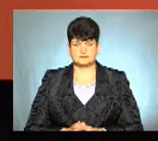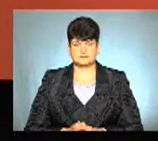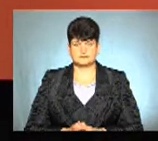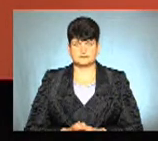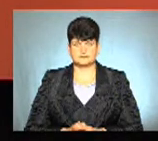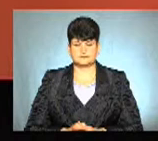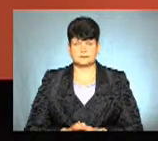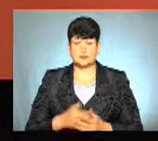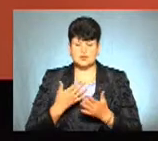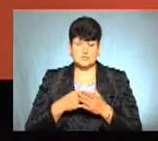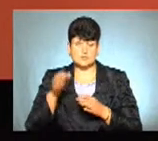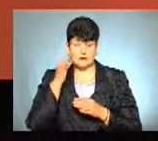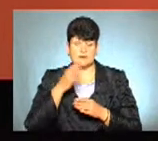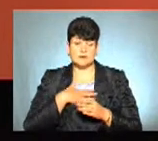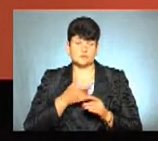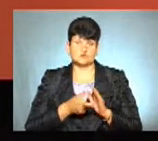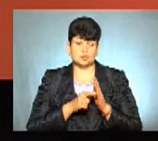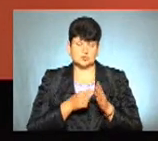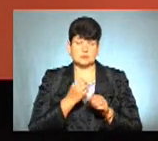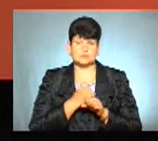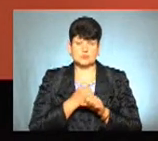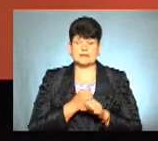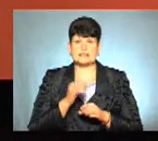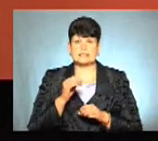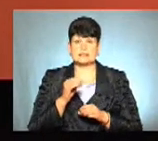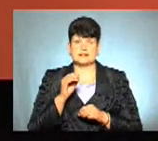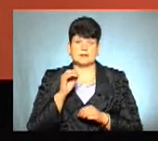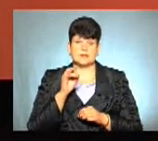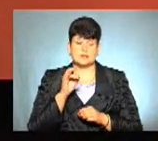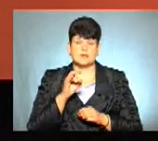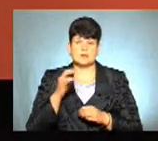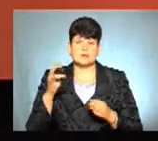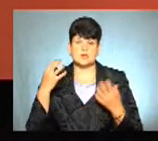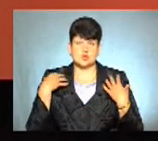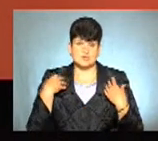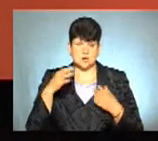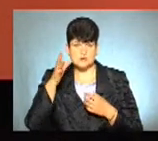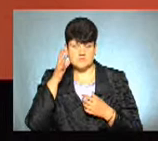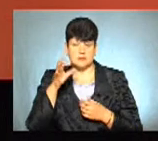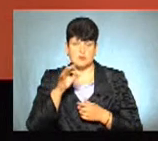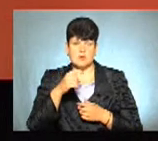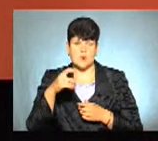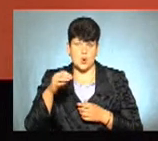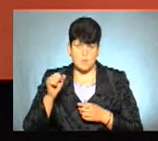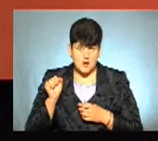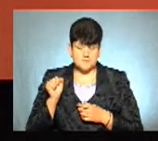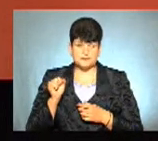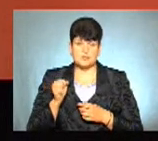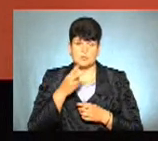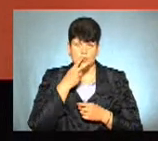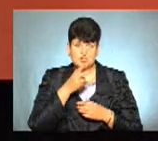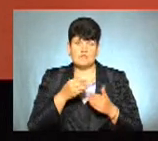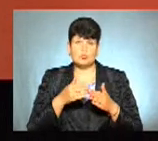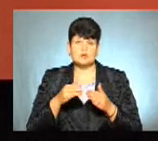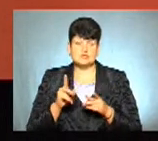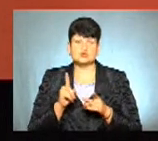Ось, я нагадаю, у нашій студії начальниця управління освіти і науки облдержадміністрації Ольга Хома. Ми вже побачили тих випускників, які